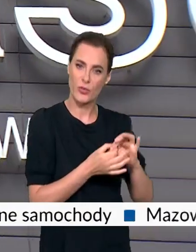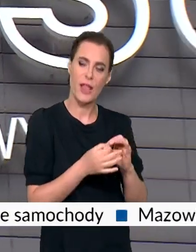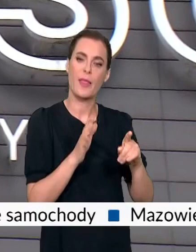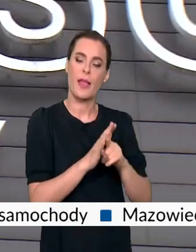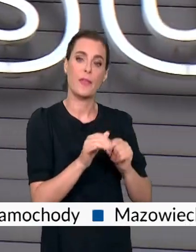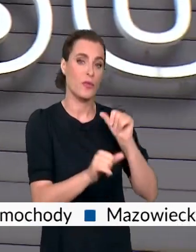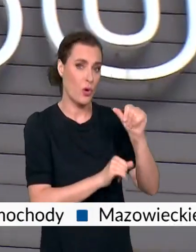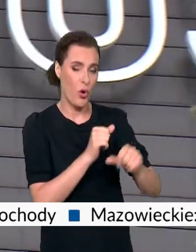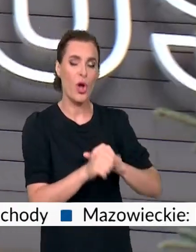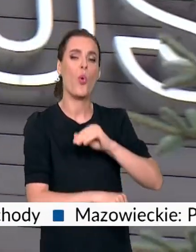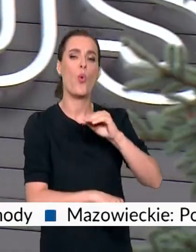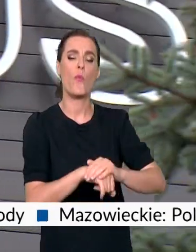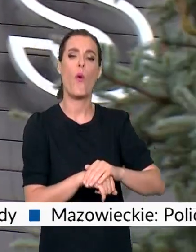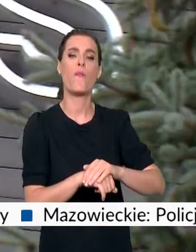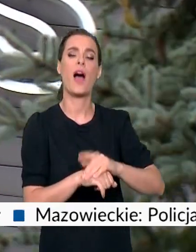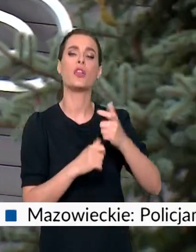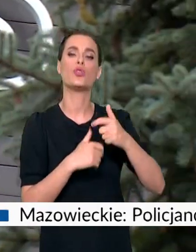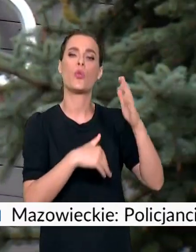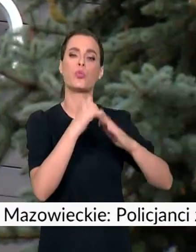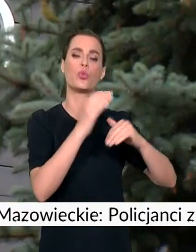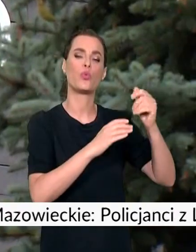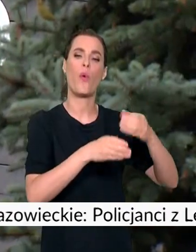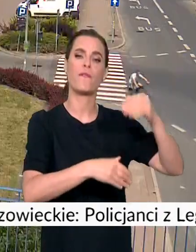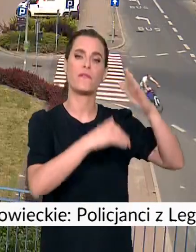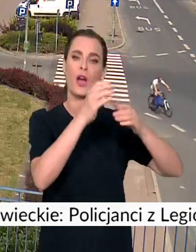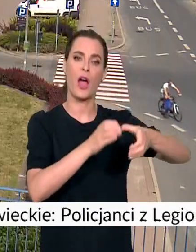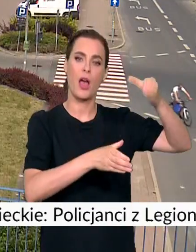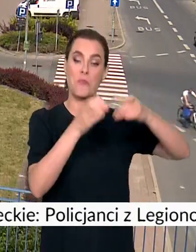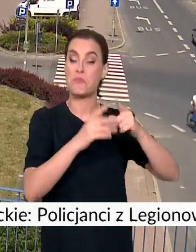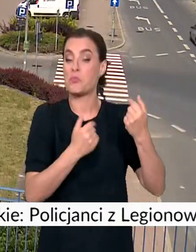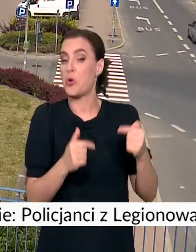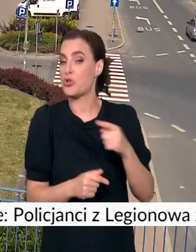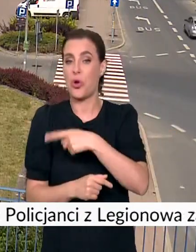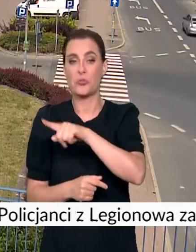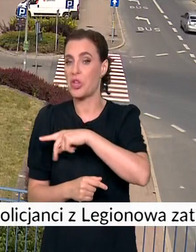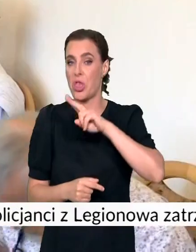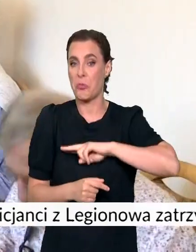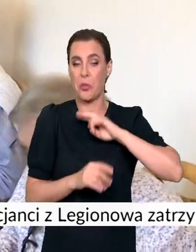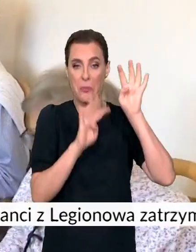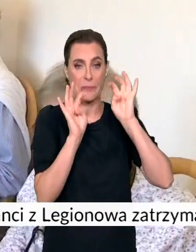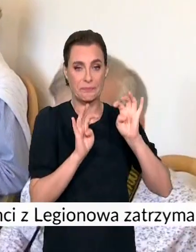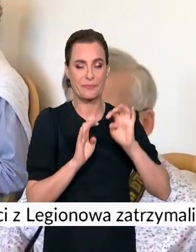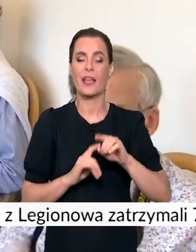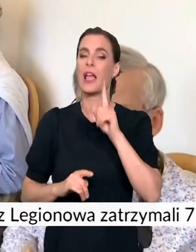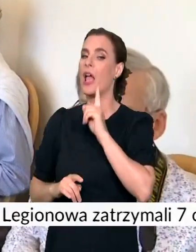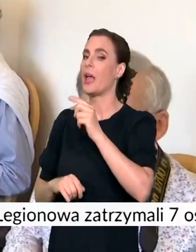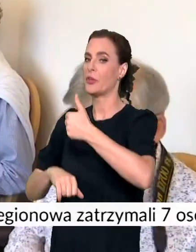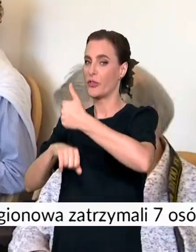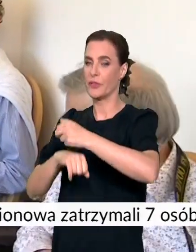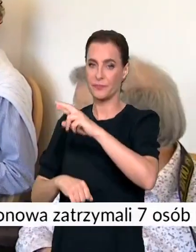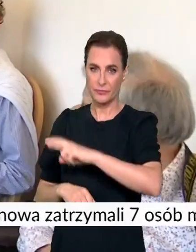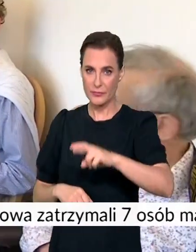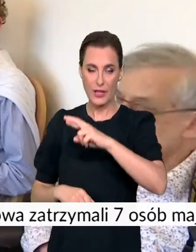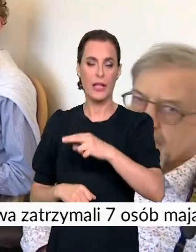na ten rok o umowy z deweloperami. No i możliwe, że ten temat się nie spodobał. Jak podkreśla przewodniczący Rady Dzielnicy, o